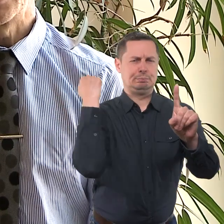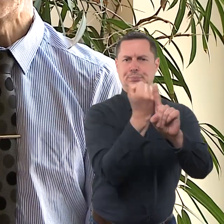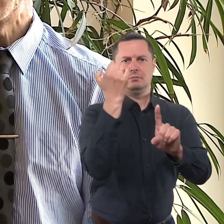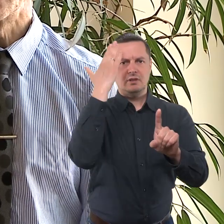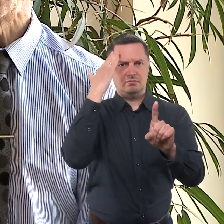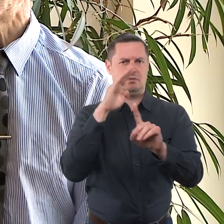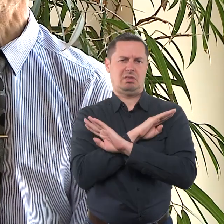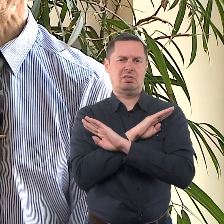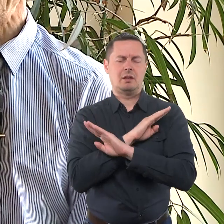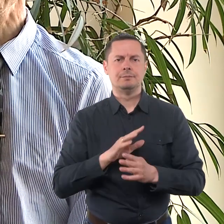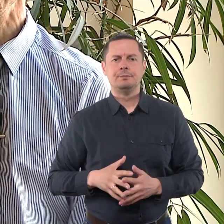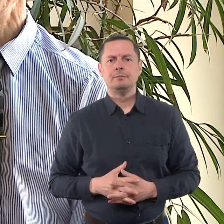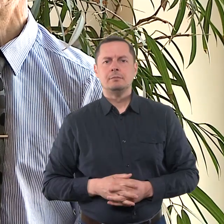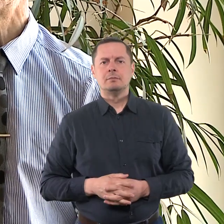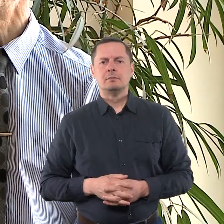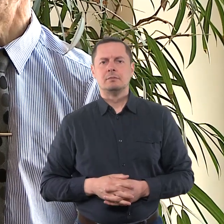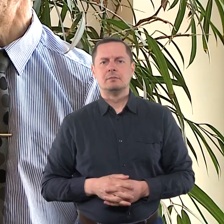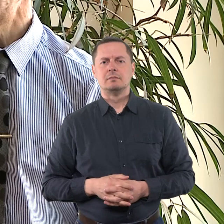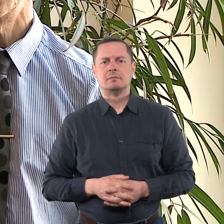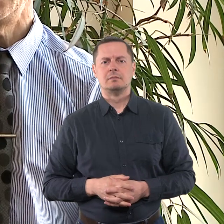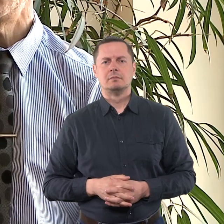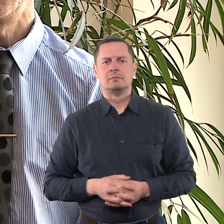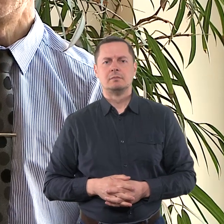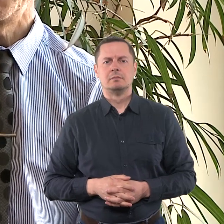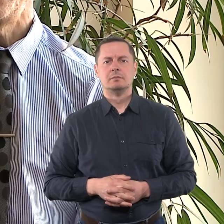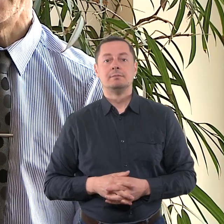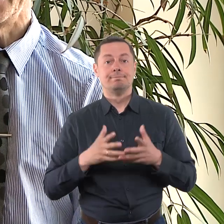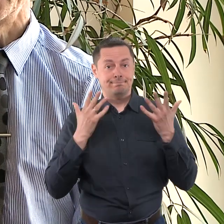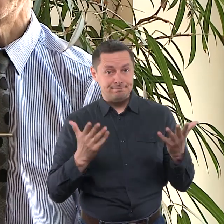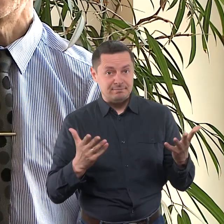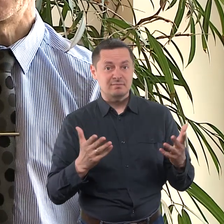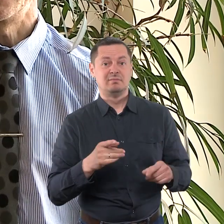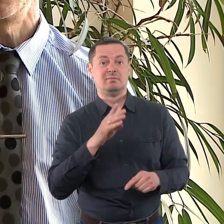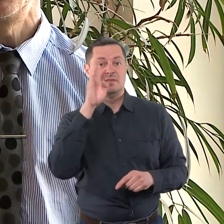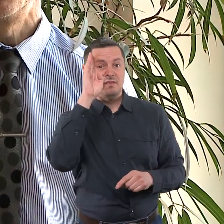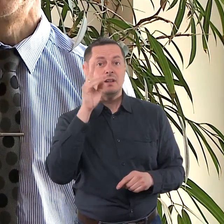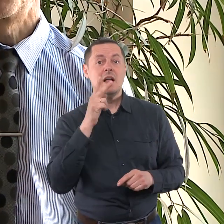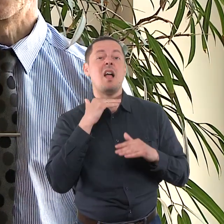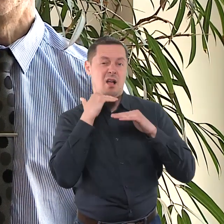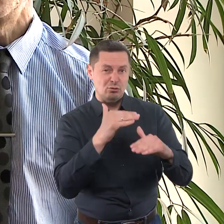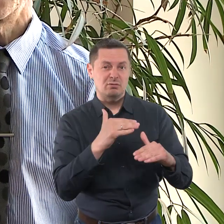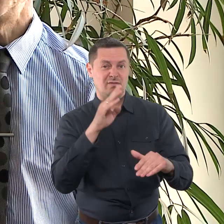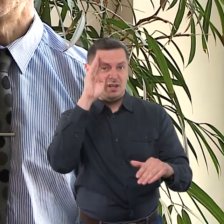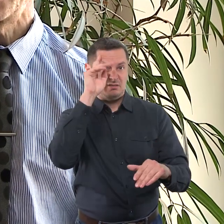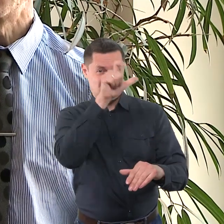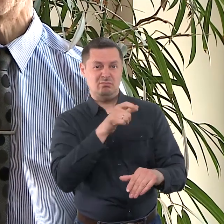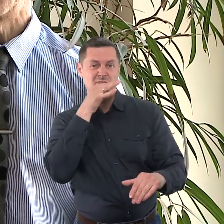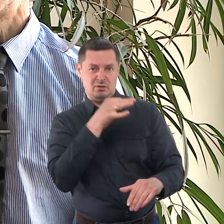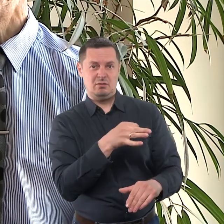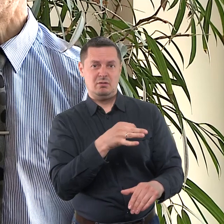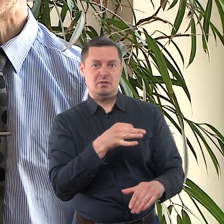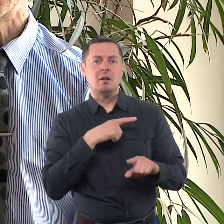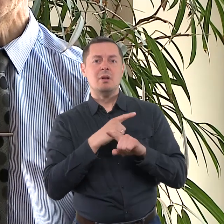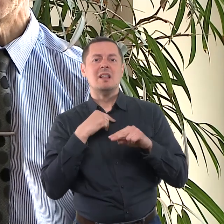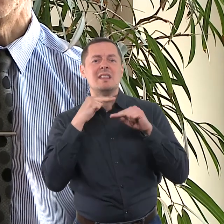o ką atsitrenkusi durus taktą ir nuo sužalojimų galėjo taip mirti. Taigi buvo kaip ir iškelta